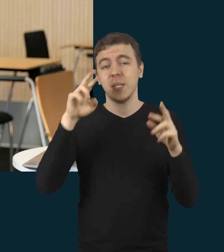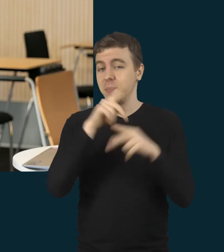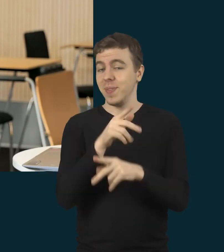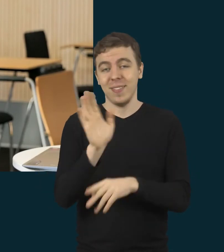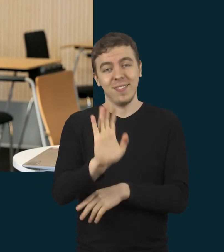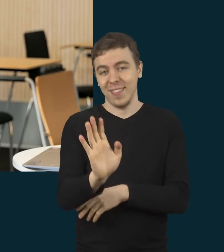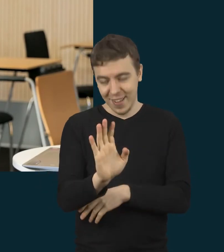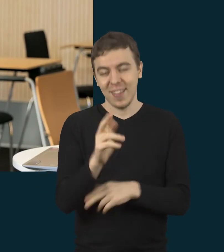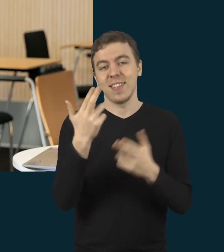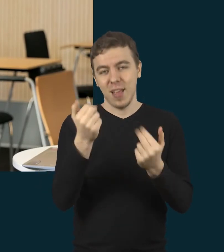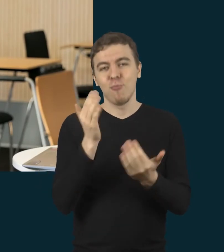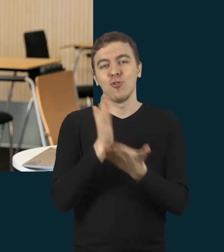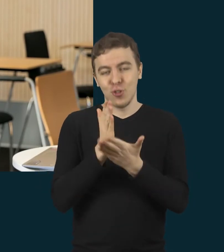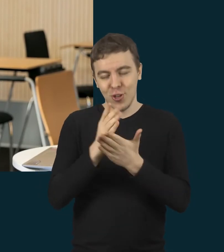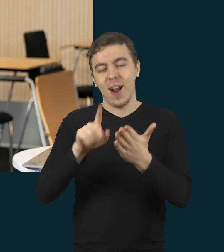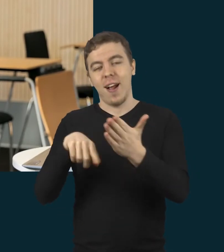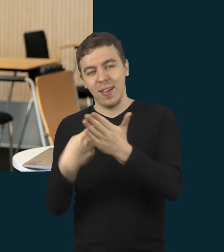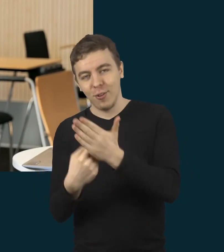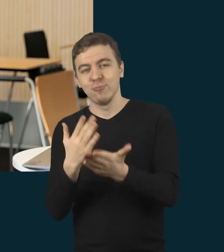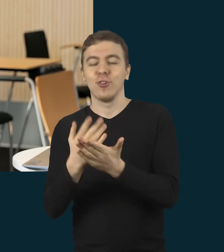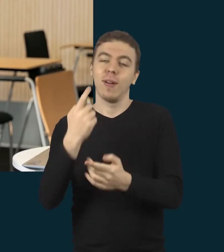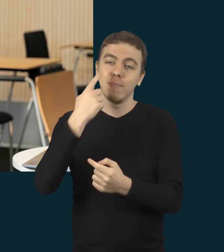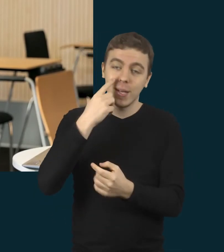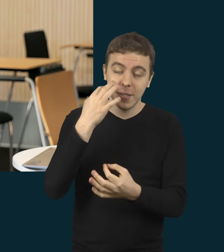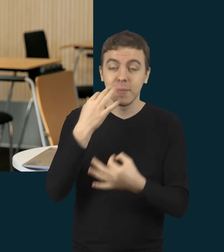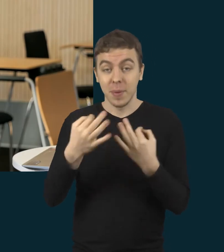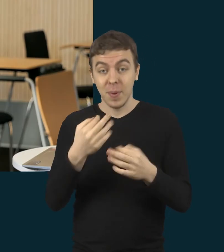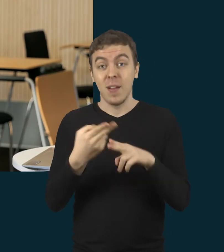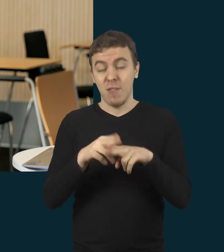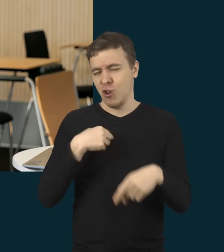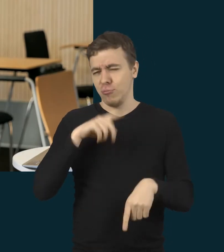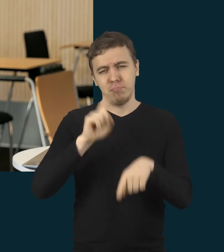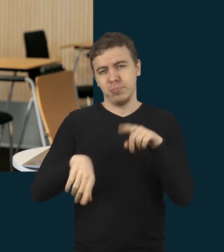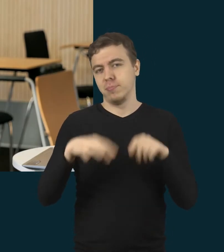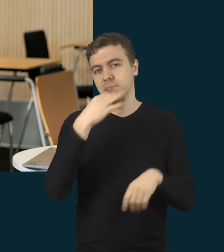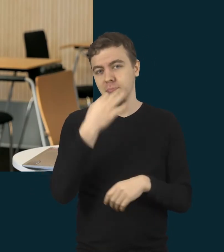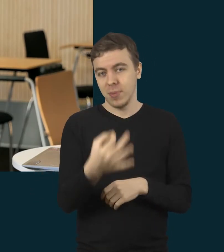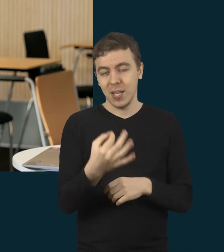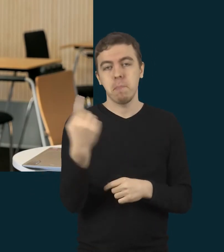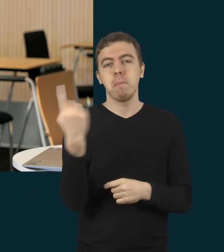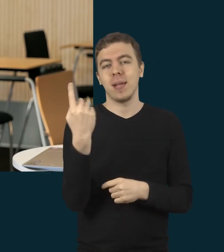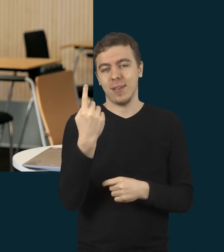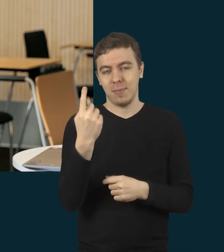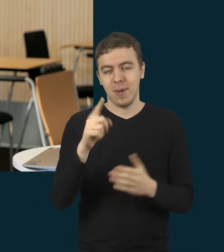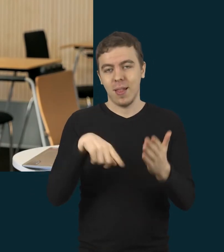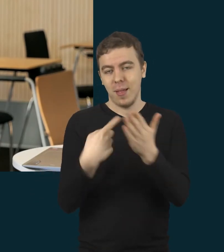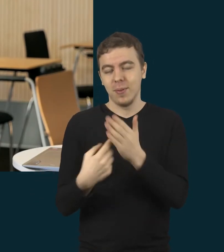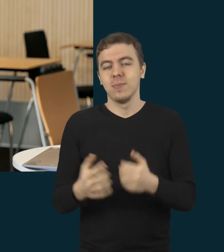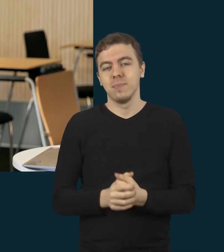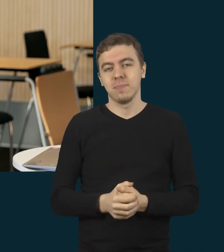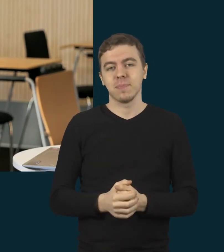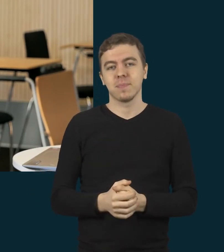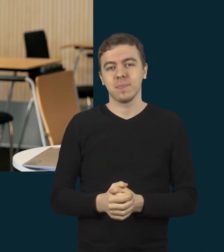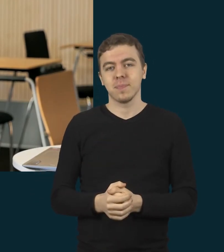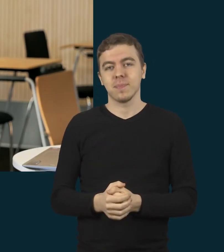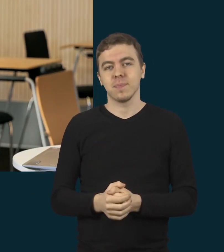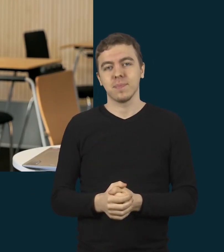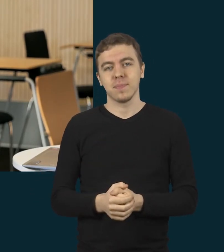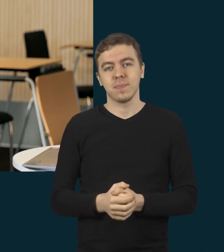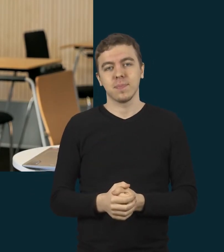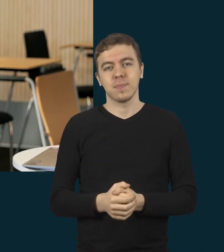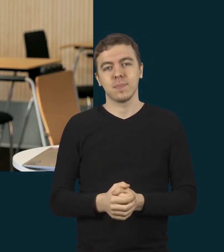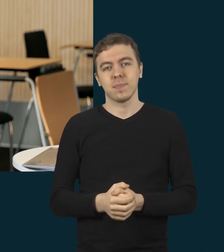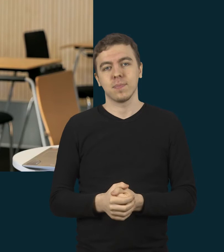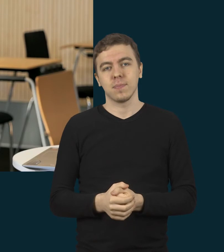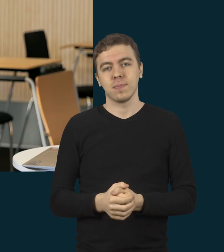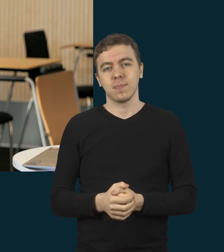klausimų ir pastebėjimų yra. Tai aš nieko nelaukdamas pradėsiu uždavinėti garsinti klausimus. Viena